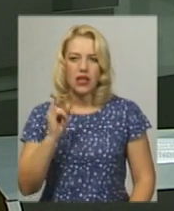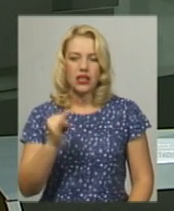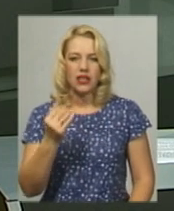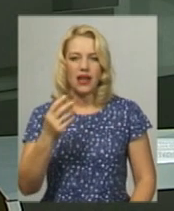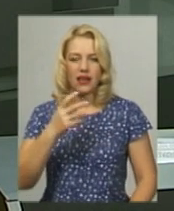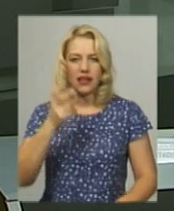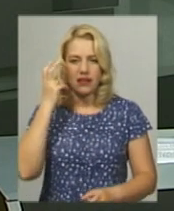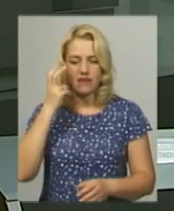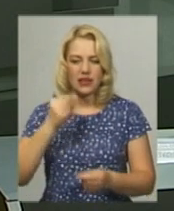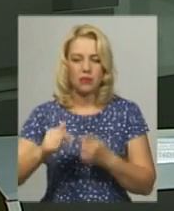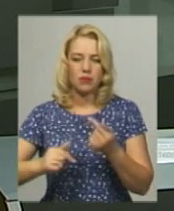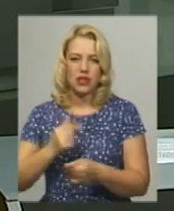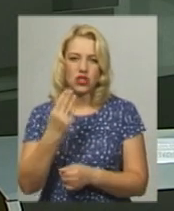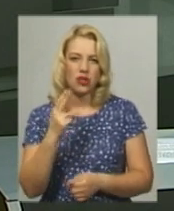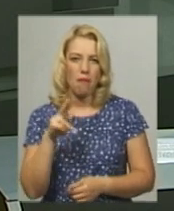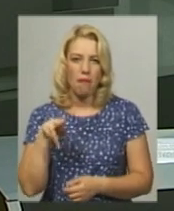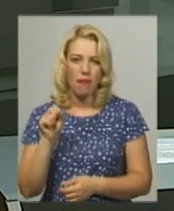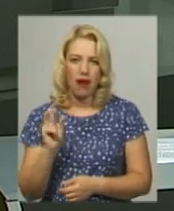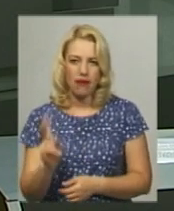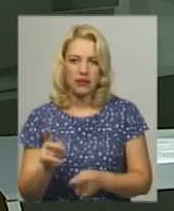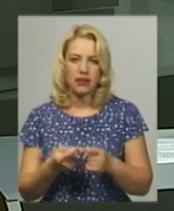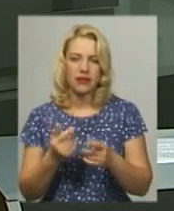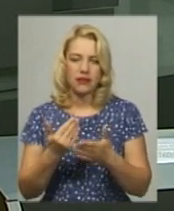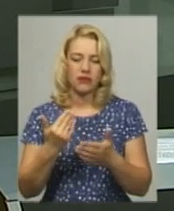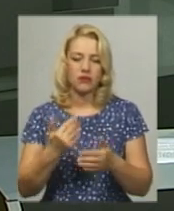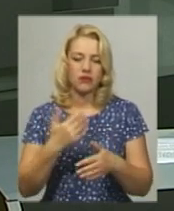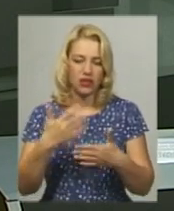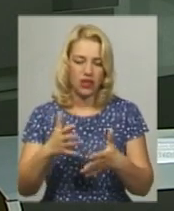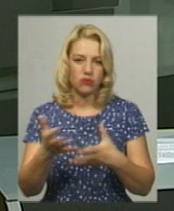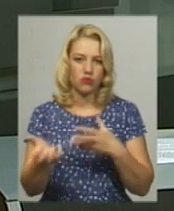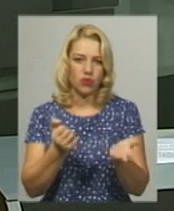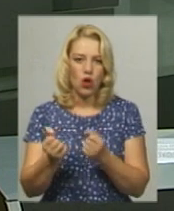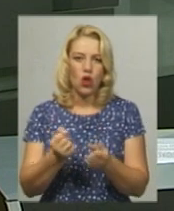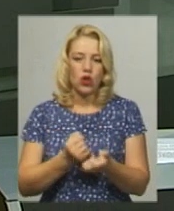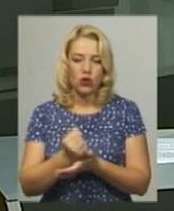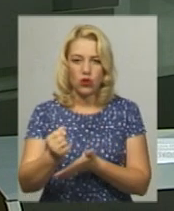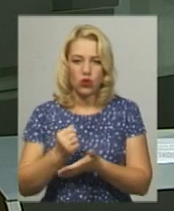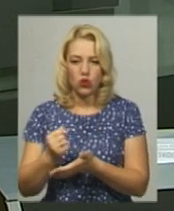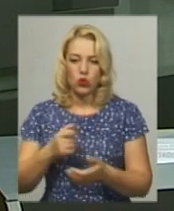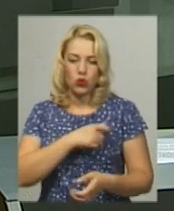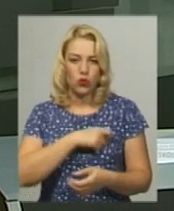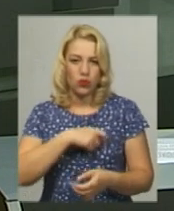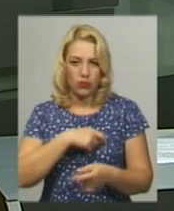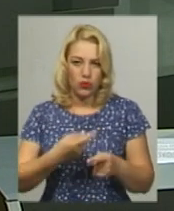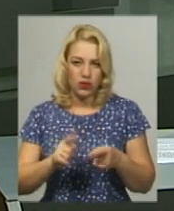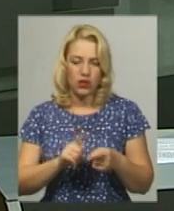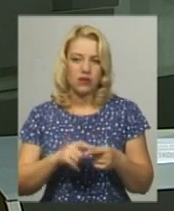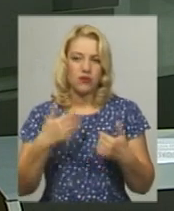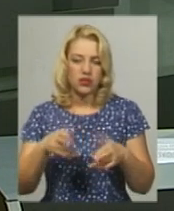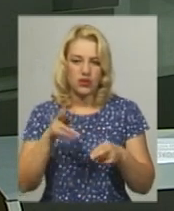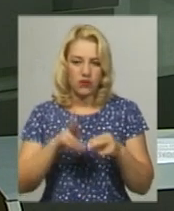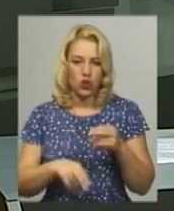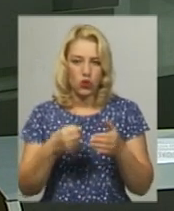Шпак. Нагадаю, прийняття документів від кандидатів до Верховної ради завершилося. Реєстрація триватиме до 25 червня.